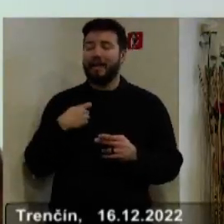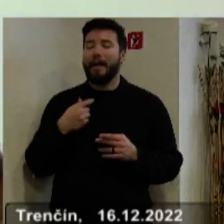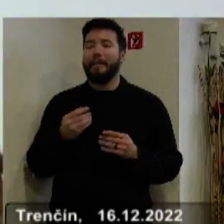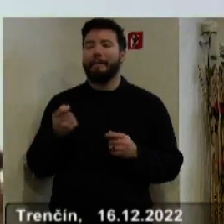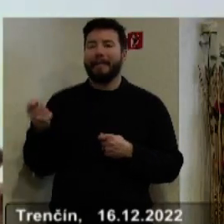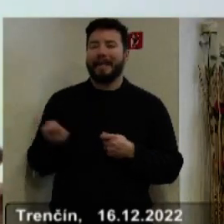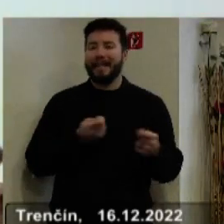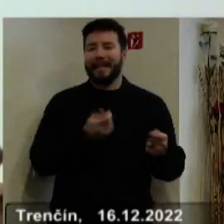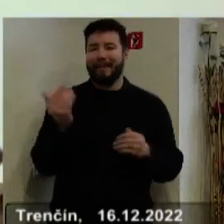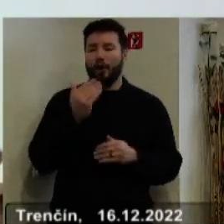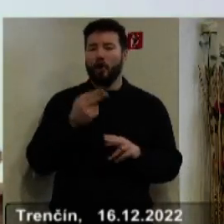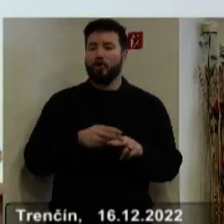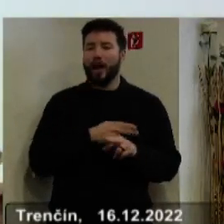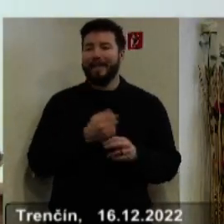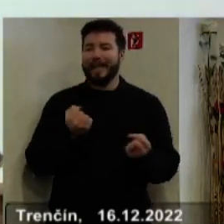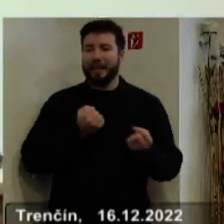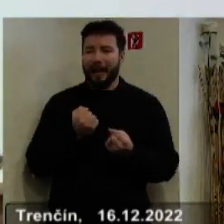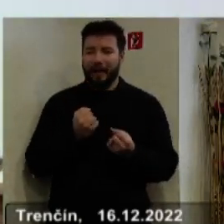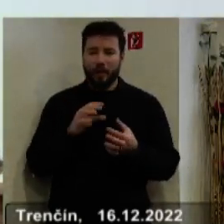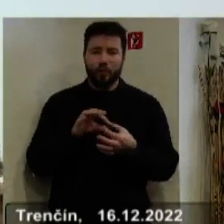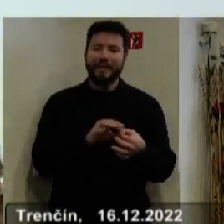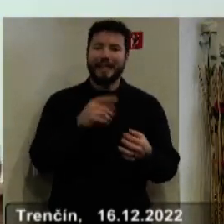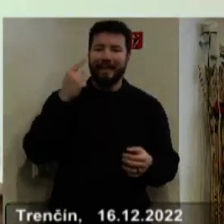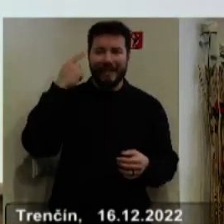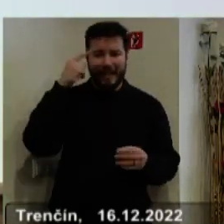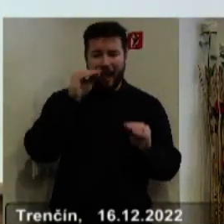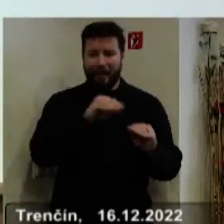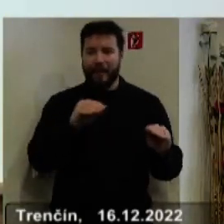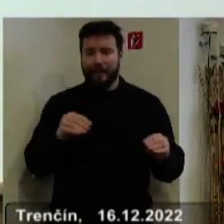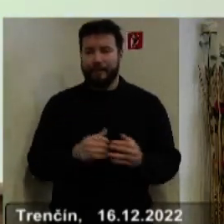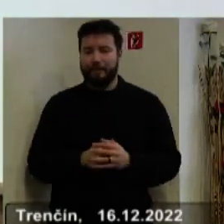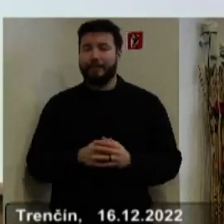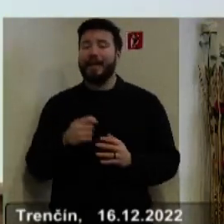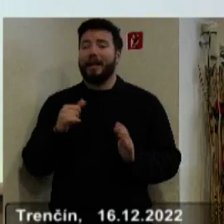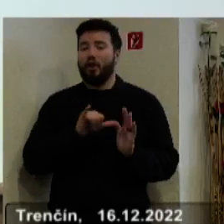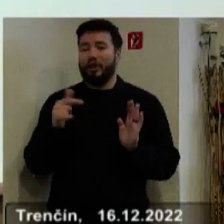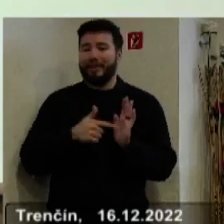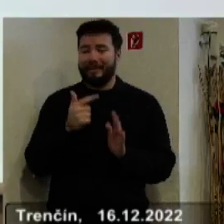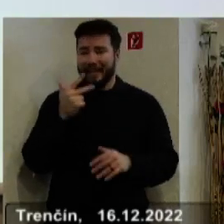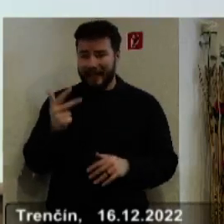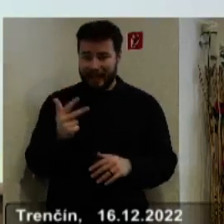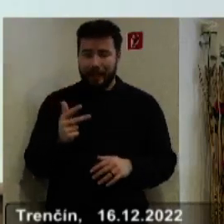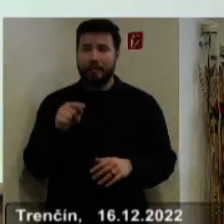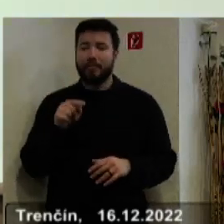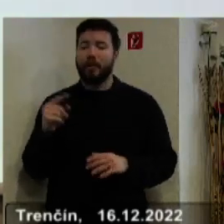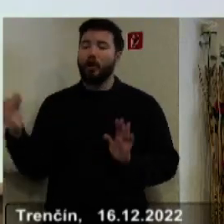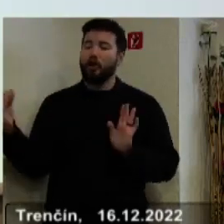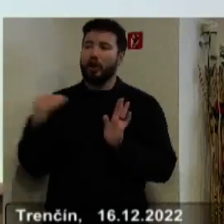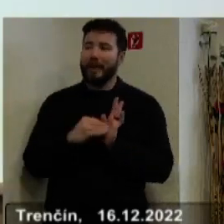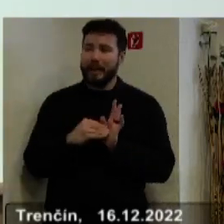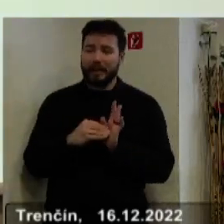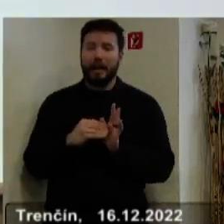štátnej správy na úseku vzdielávania. Pre rozpočtový rok 2023 je táto účelová dotácia